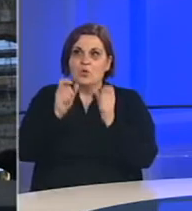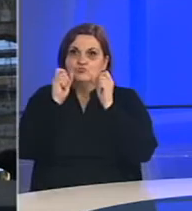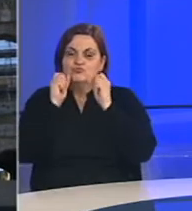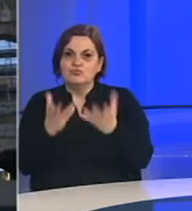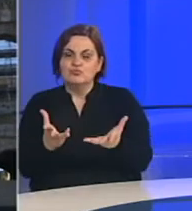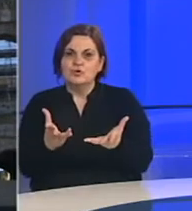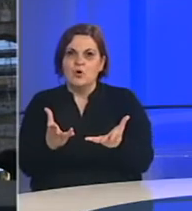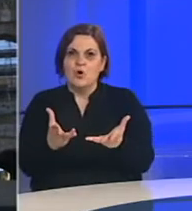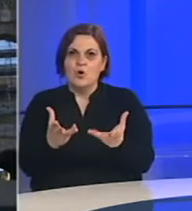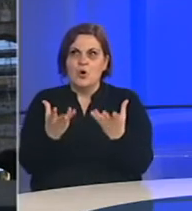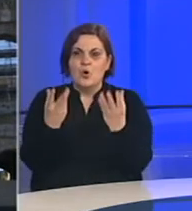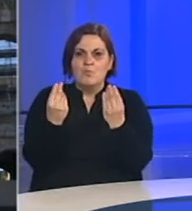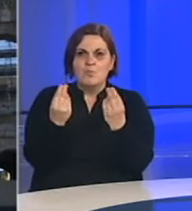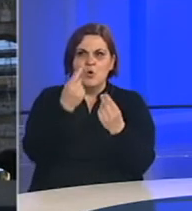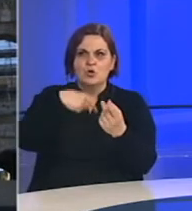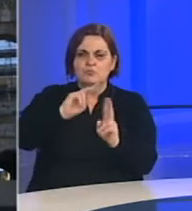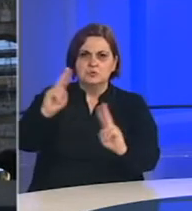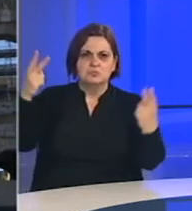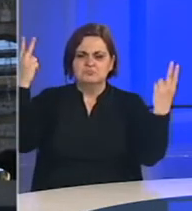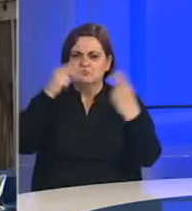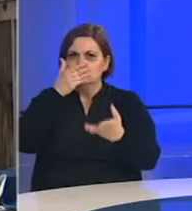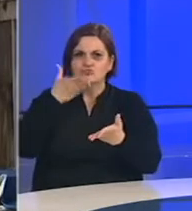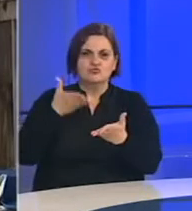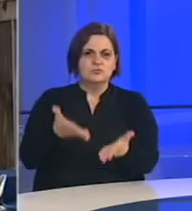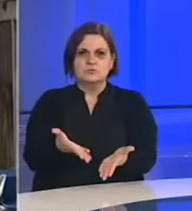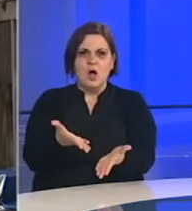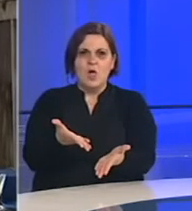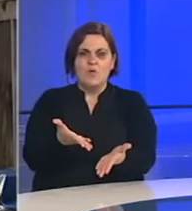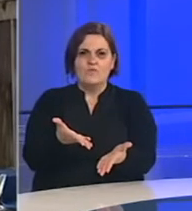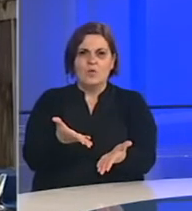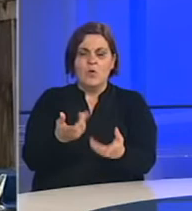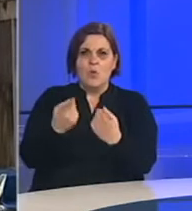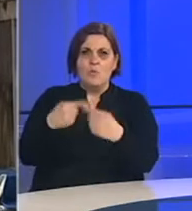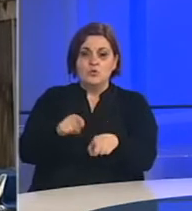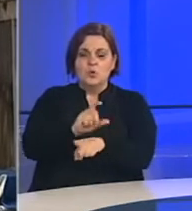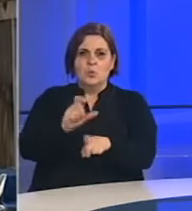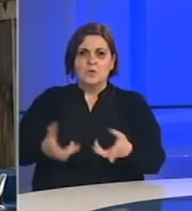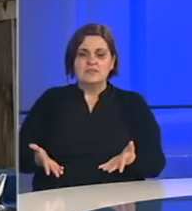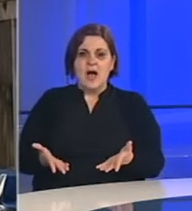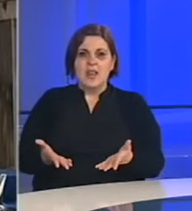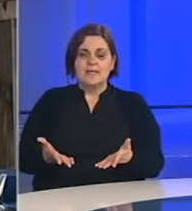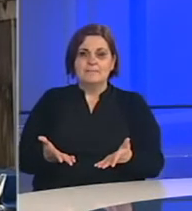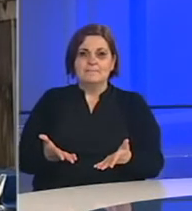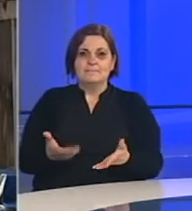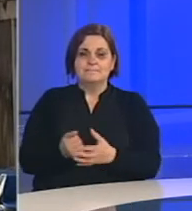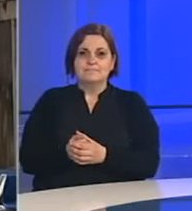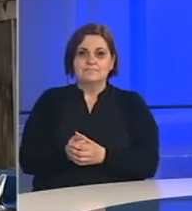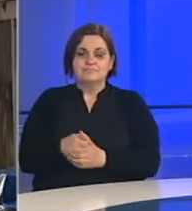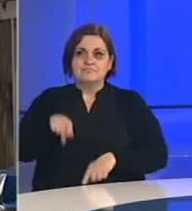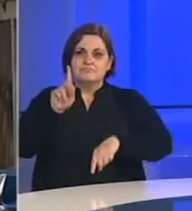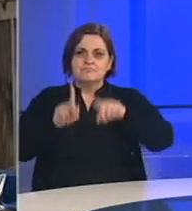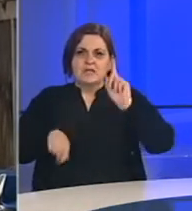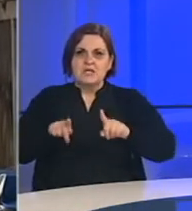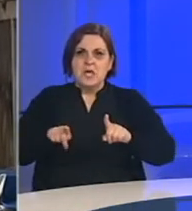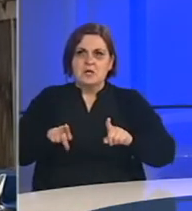mnogi ljudi nisu razumijeli šta se desilo posebno u Italiji neki